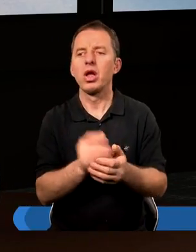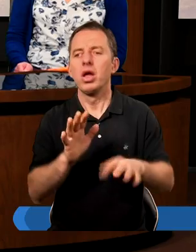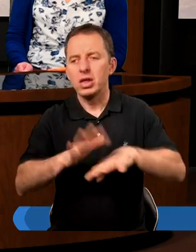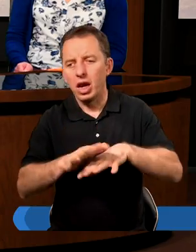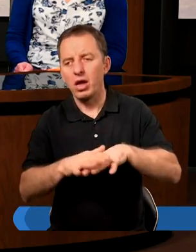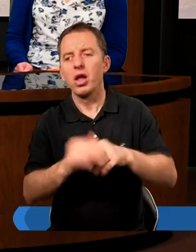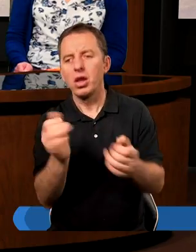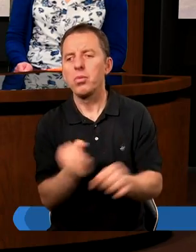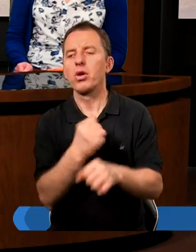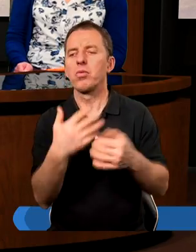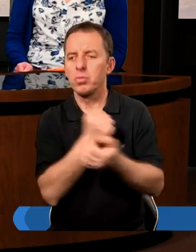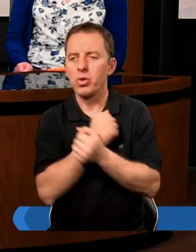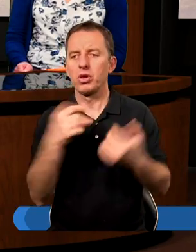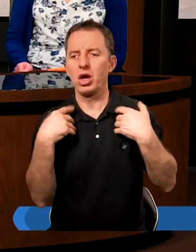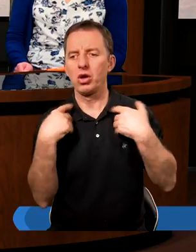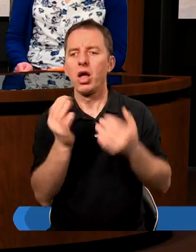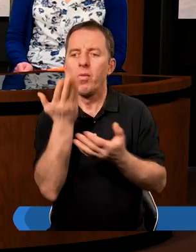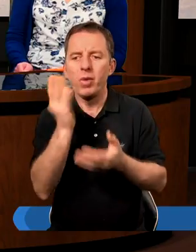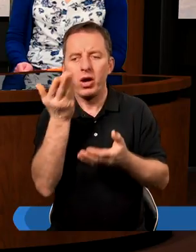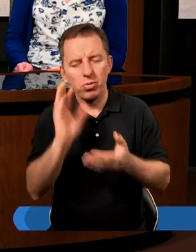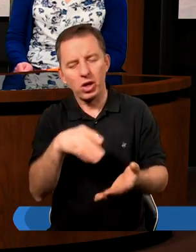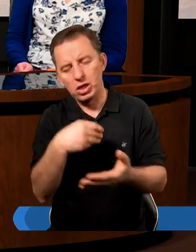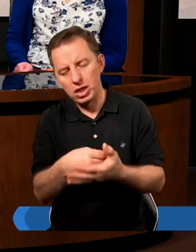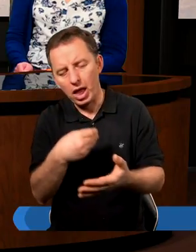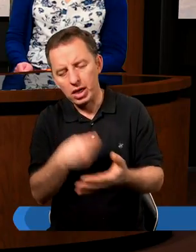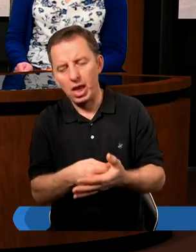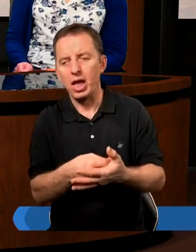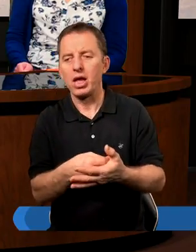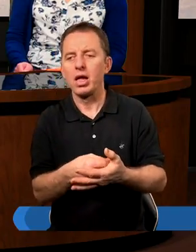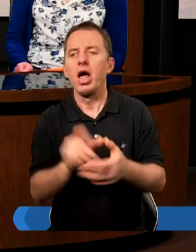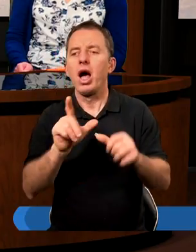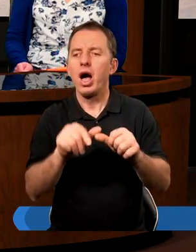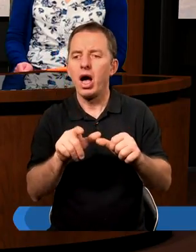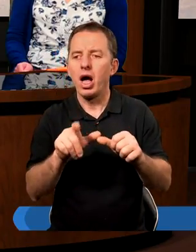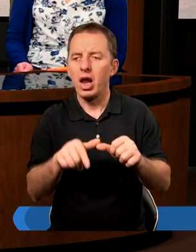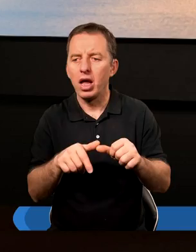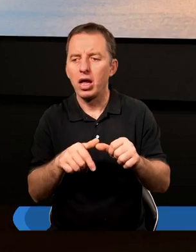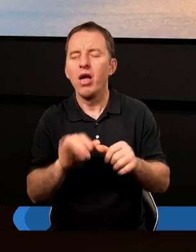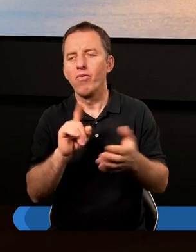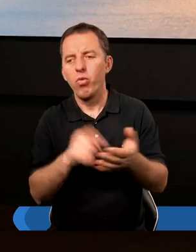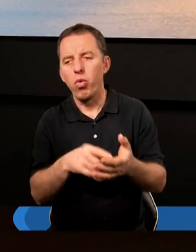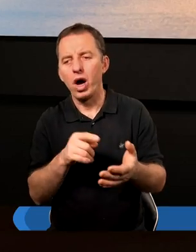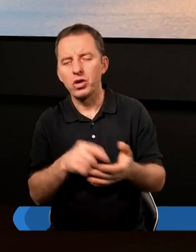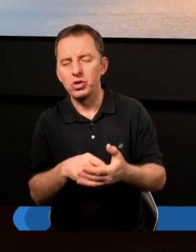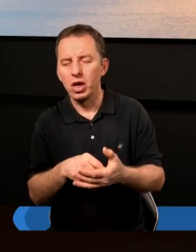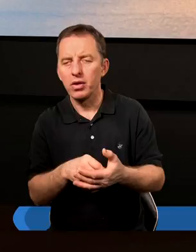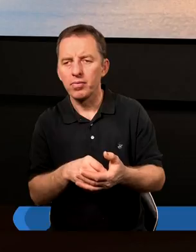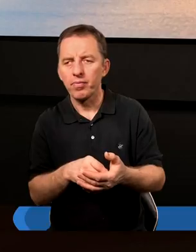takie traktowanie? Przecież to jest miłość twojego życia. To jest bardzo, bardzo cenne, ale no i właśnie